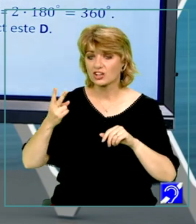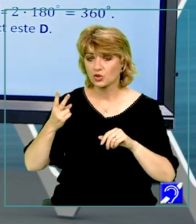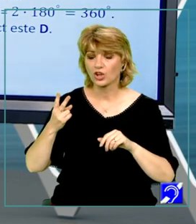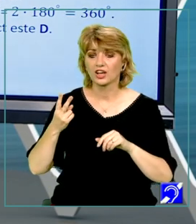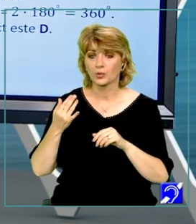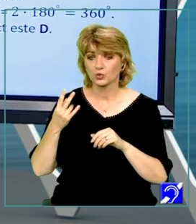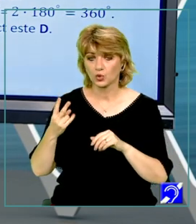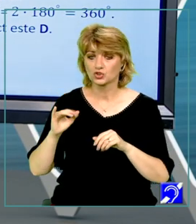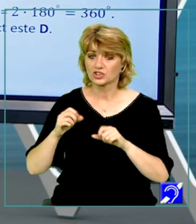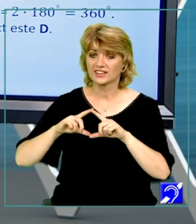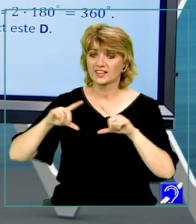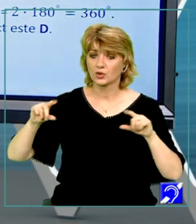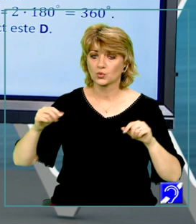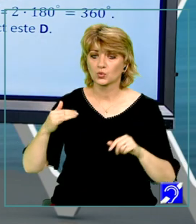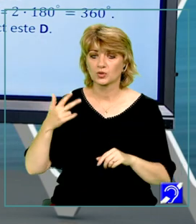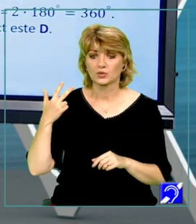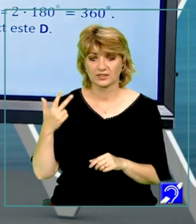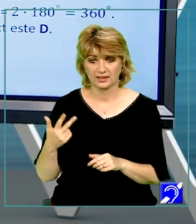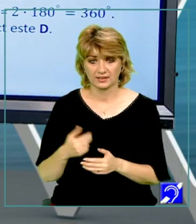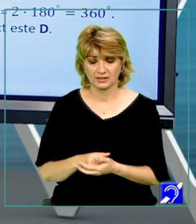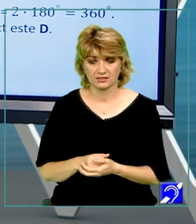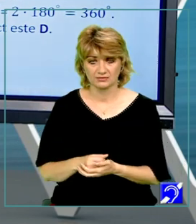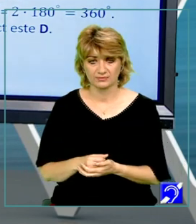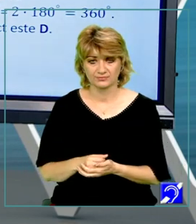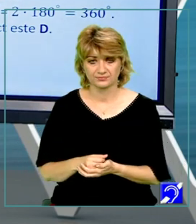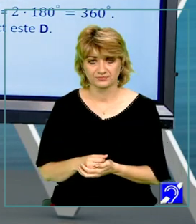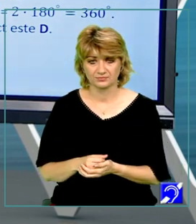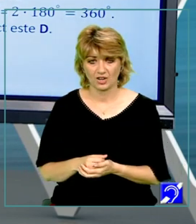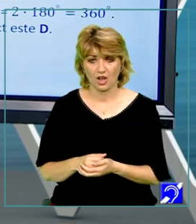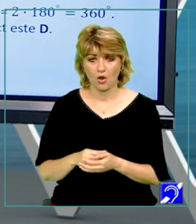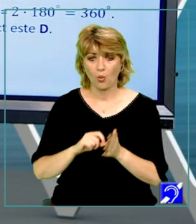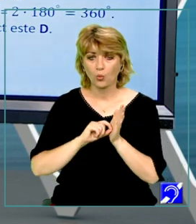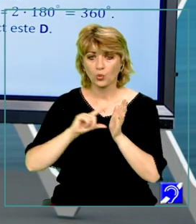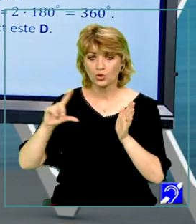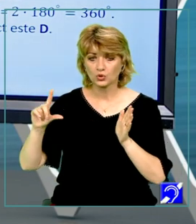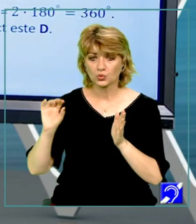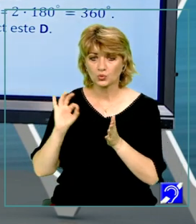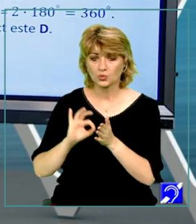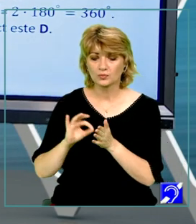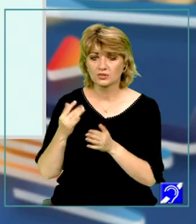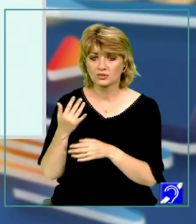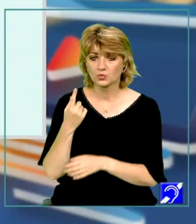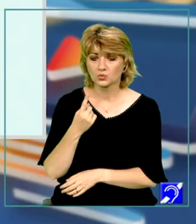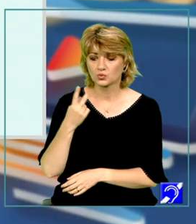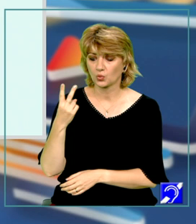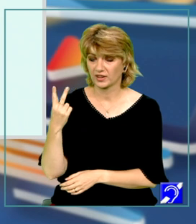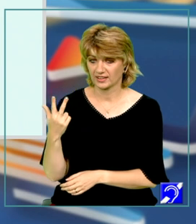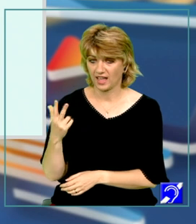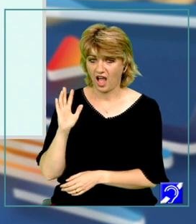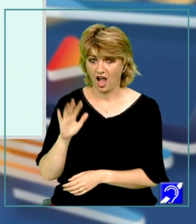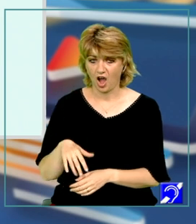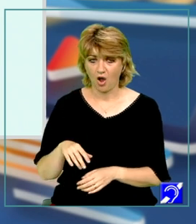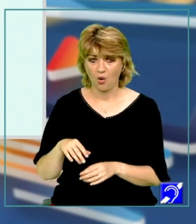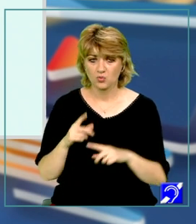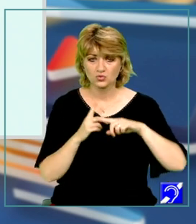se întâmplă în triunghiul al treilea din figură. Unghiurile pe care le-am notat cu 1, 2, 3 au suma